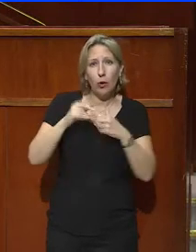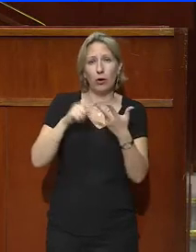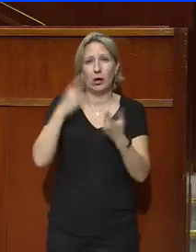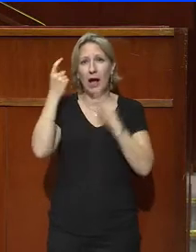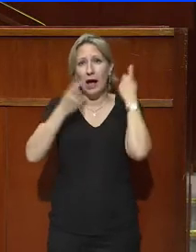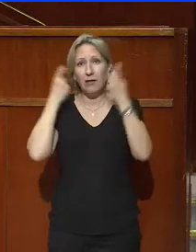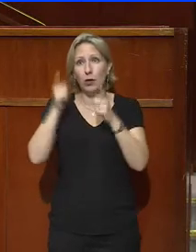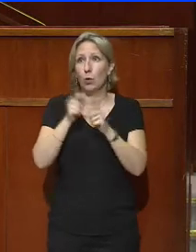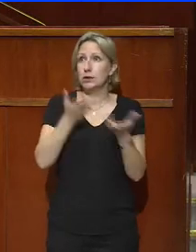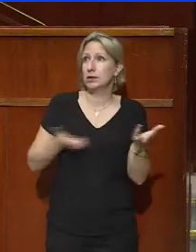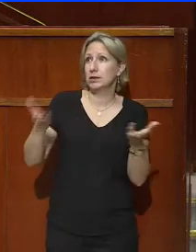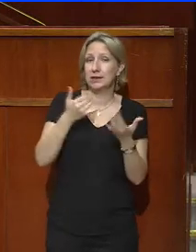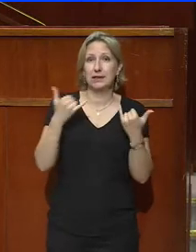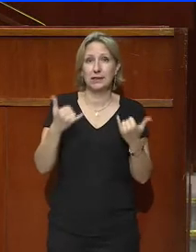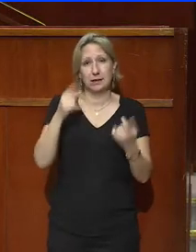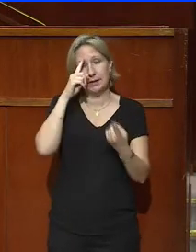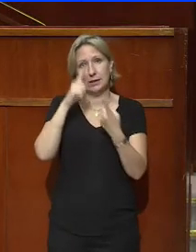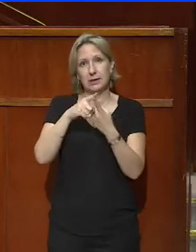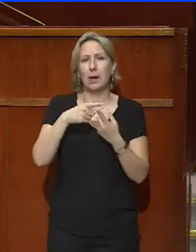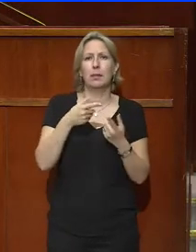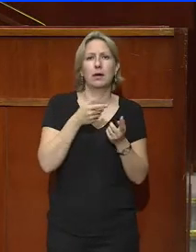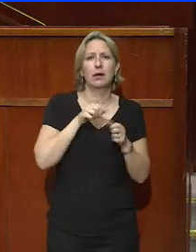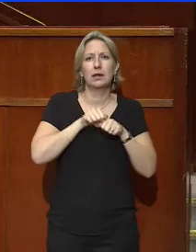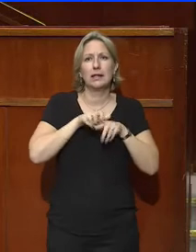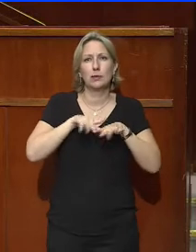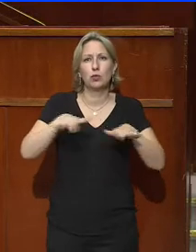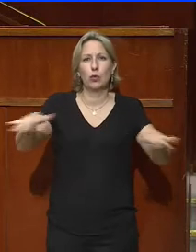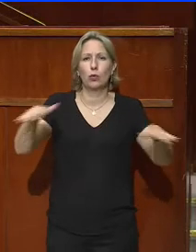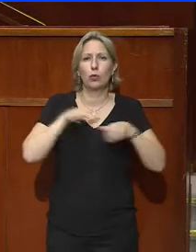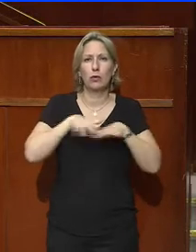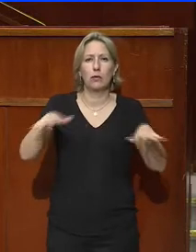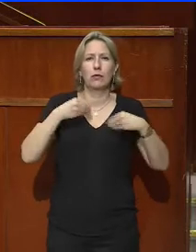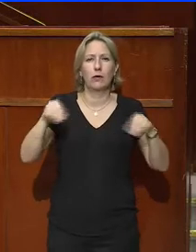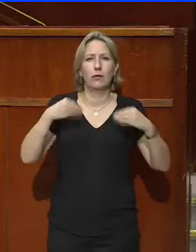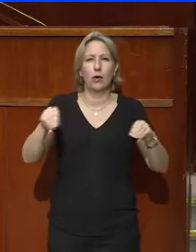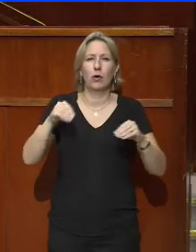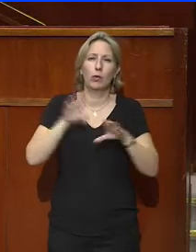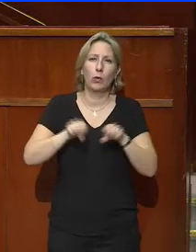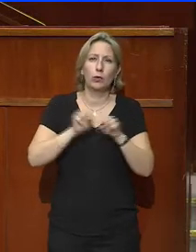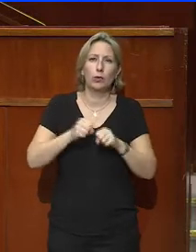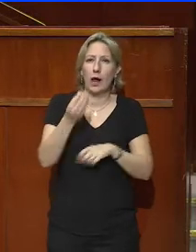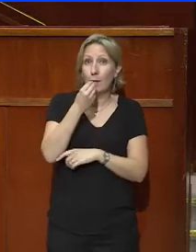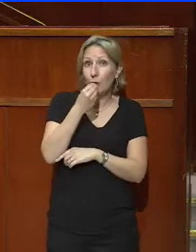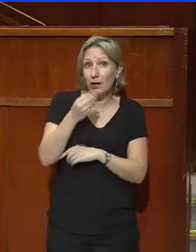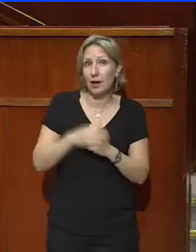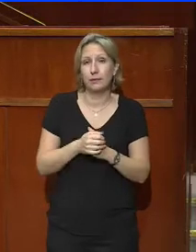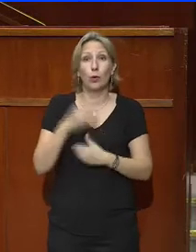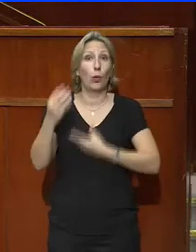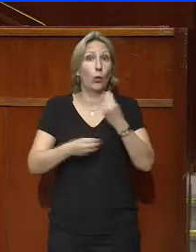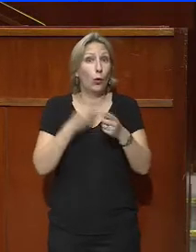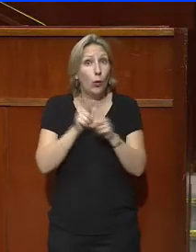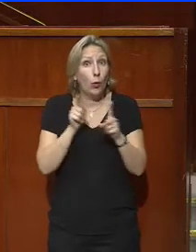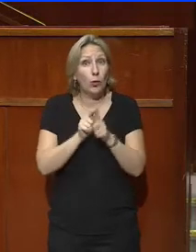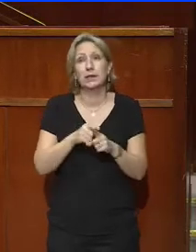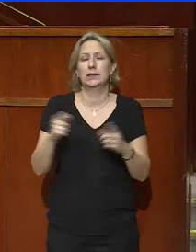réflexion menée par notre Assemblée sur les circuits de distribution des produits alimentaires, l'avis rendu sur l'aquaculture ou encore sur l